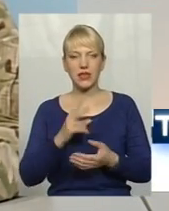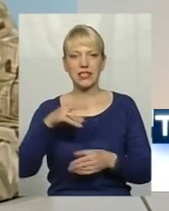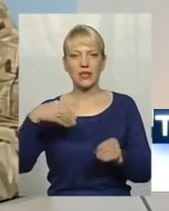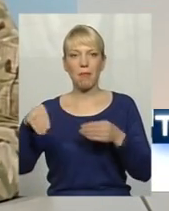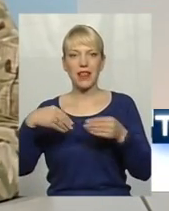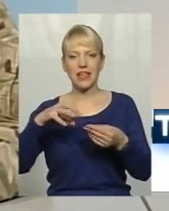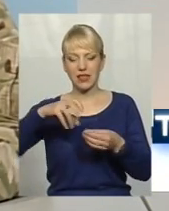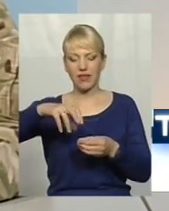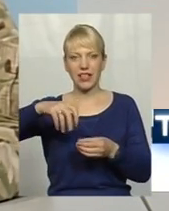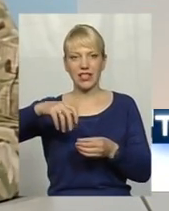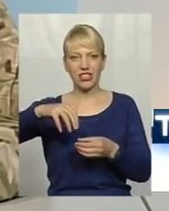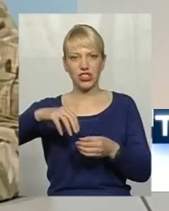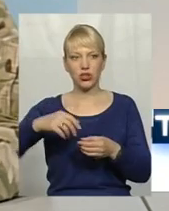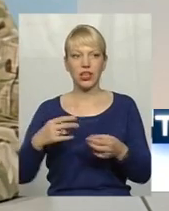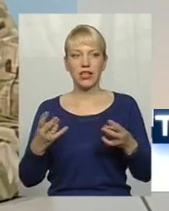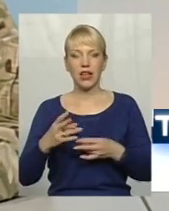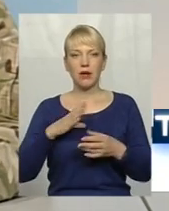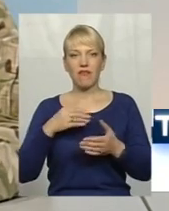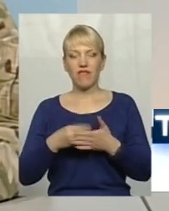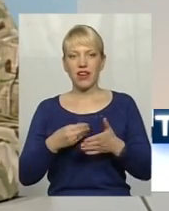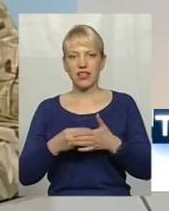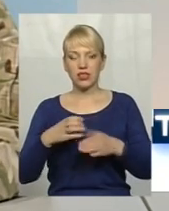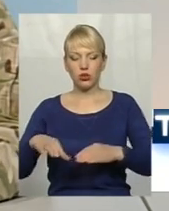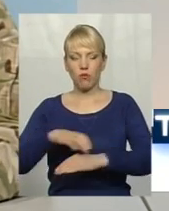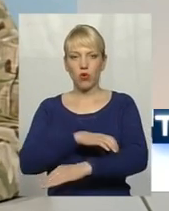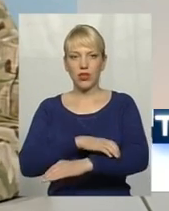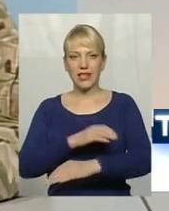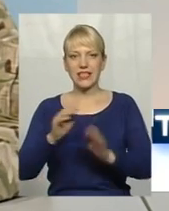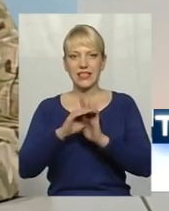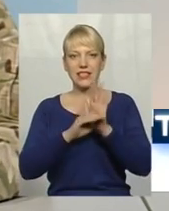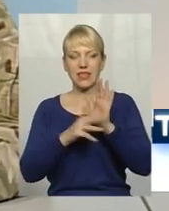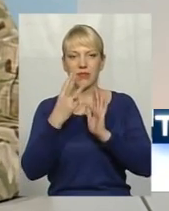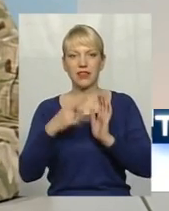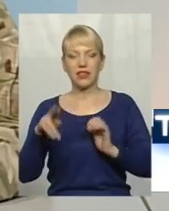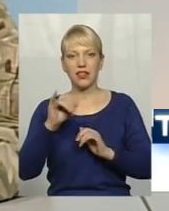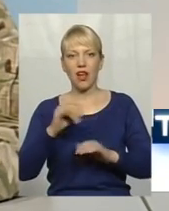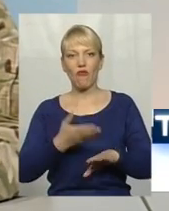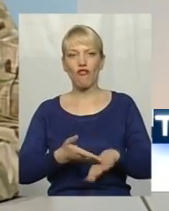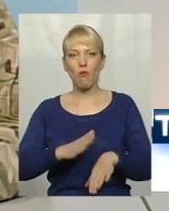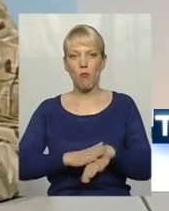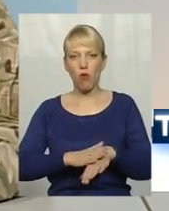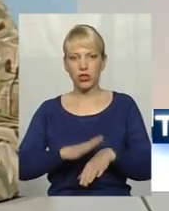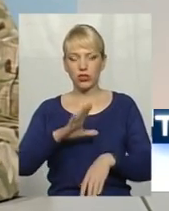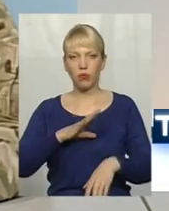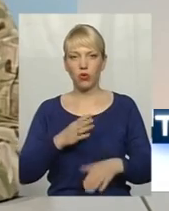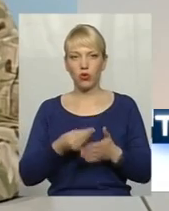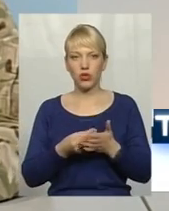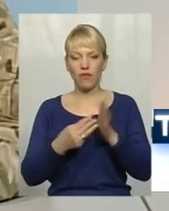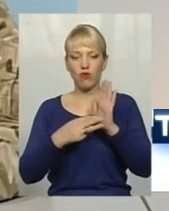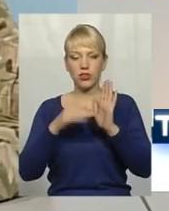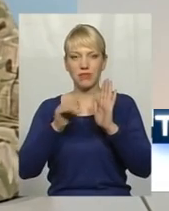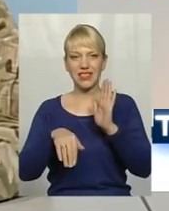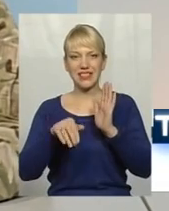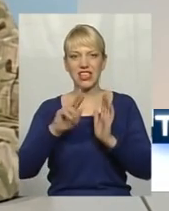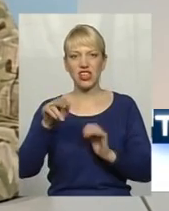треба було вартість протезу системи 3D у Польщі, коштував 8 тисяч євро. І